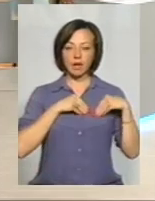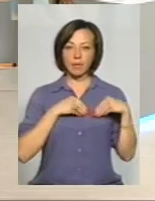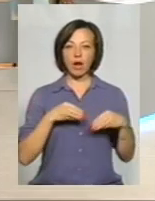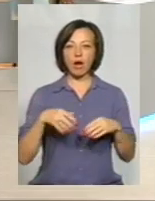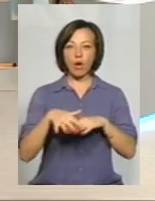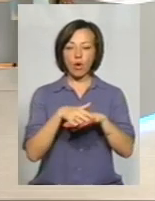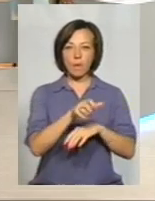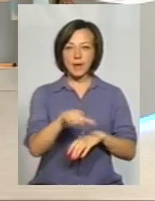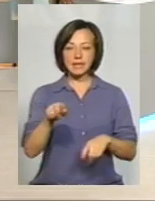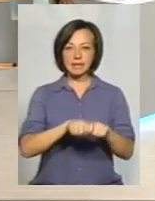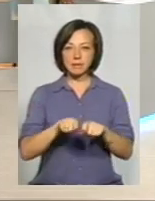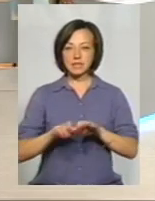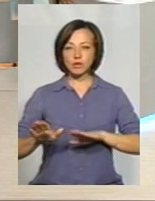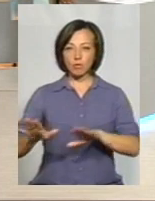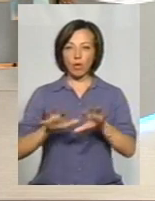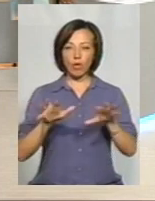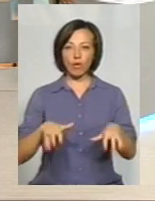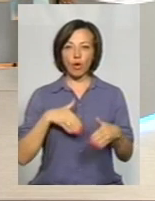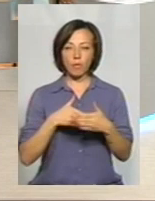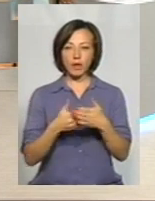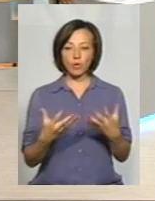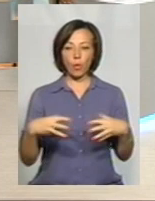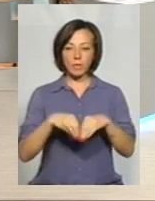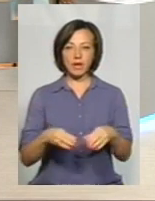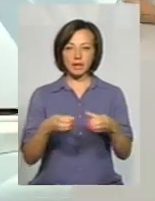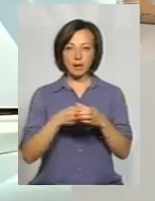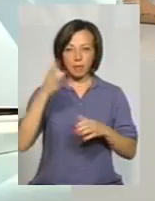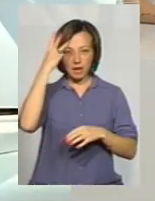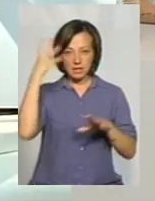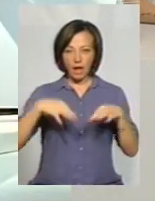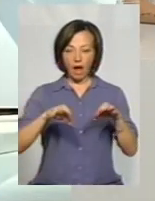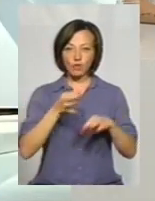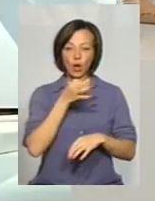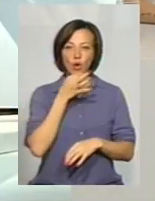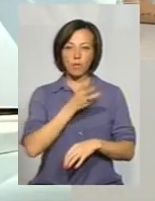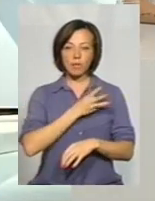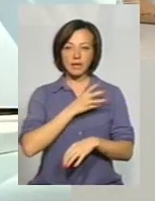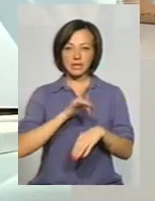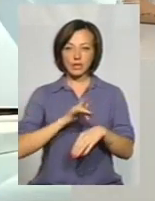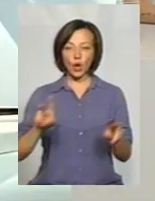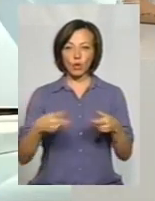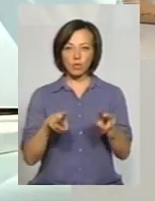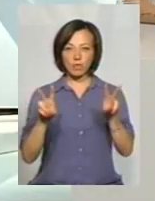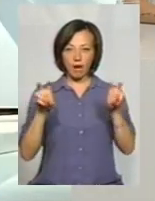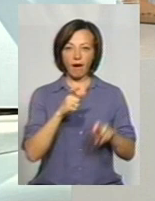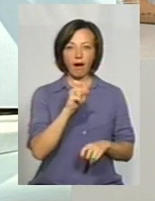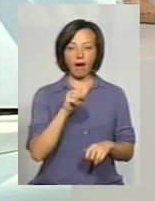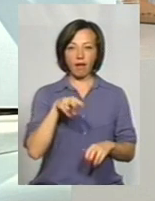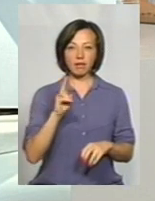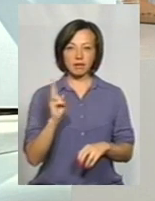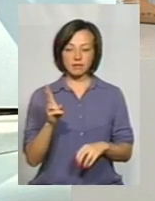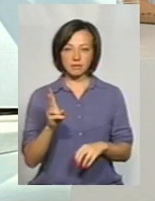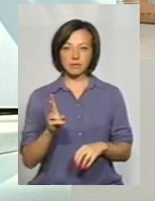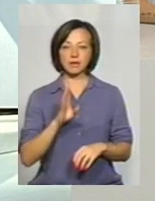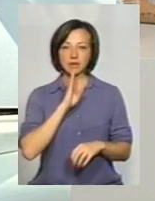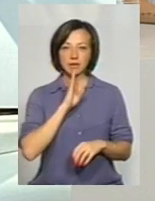експерти, заступник голови громадського об'єднання «Хмельницький автолюбительський клуб» або більше його знають як «Халк» – це Анна